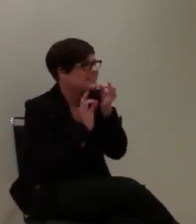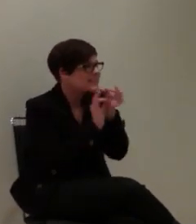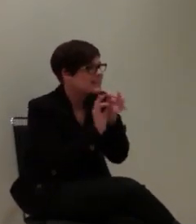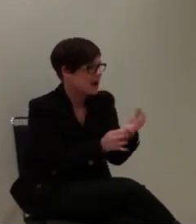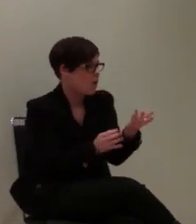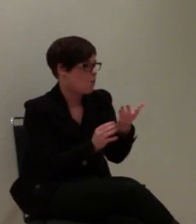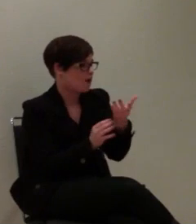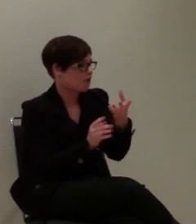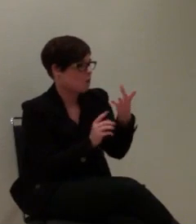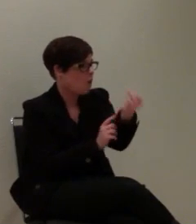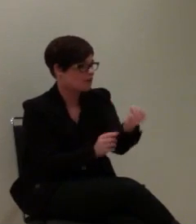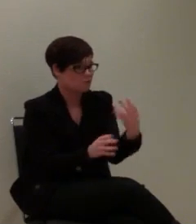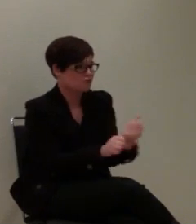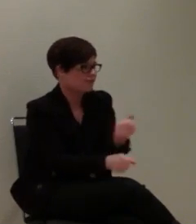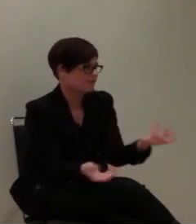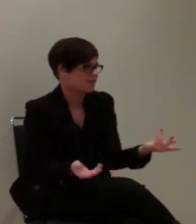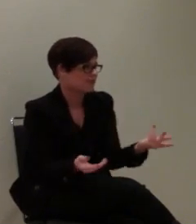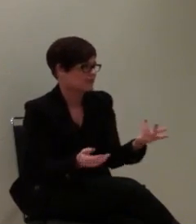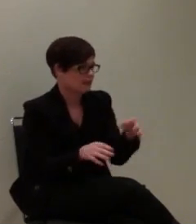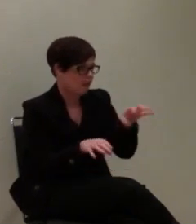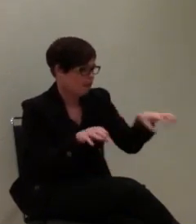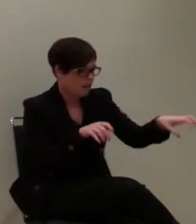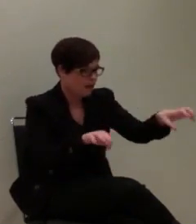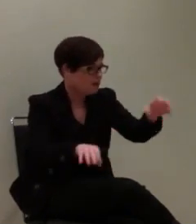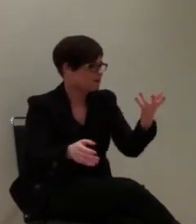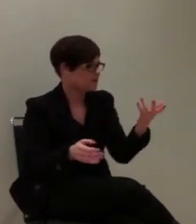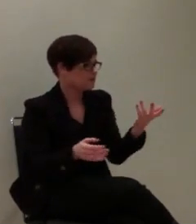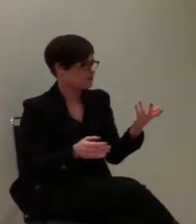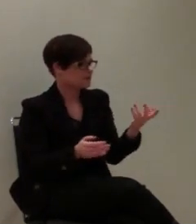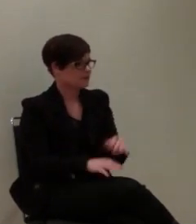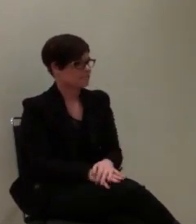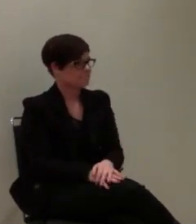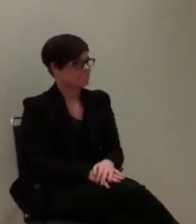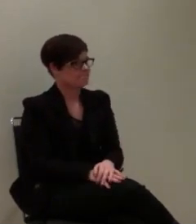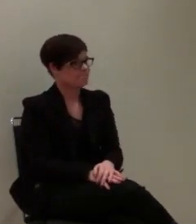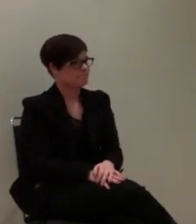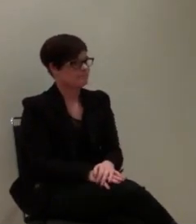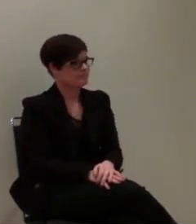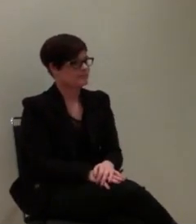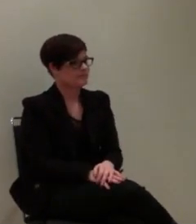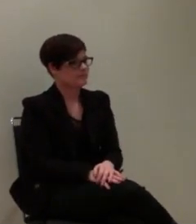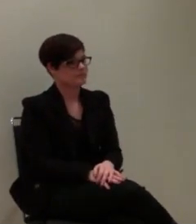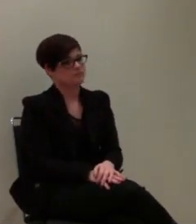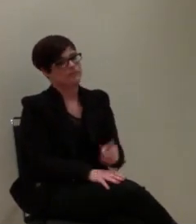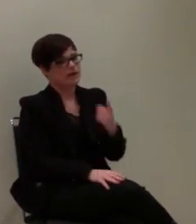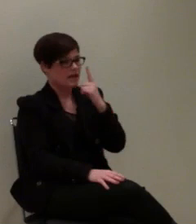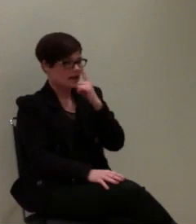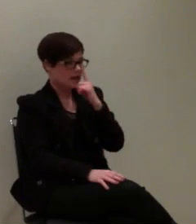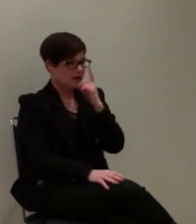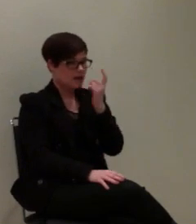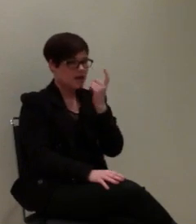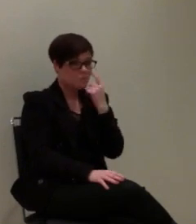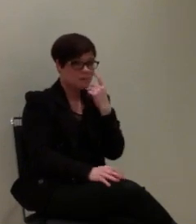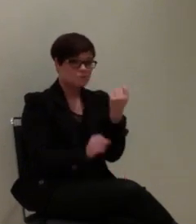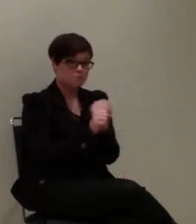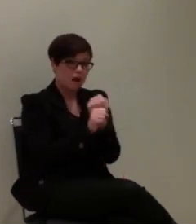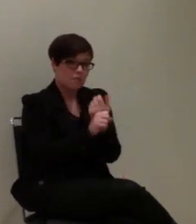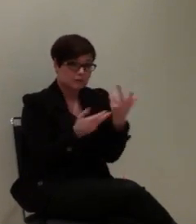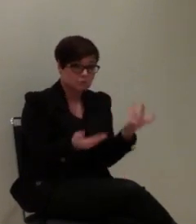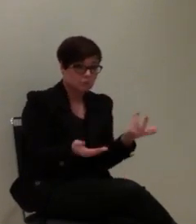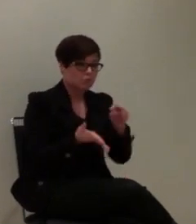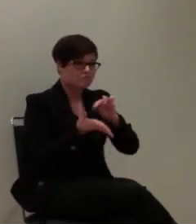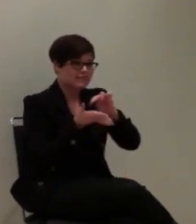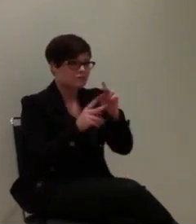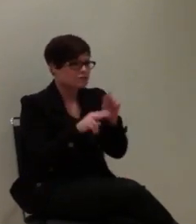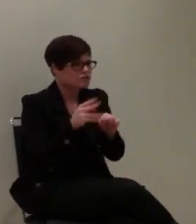der Zellortung, die unsere derzeitige Plattform auch nur anbietet. Wir arbeiten daran, Technologien zu